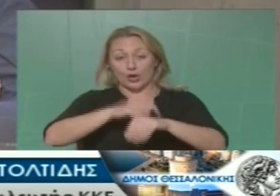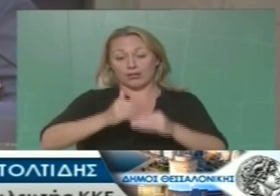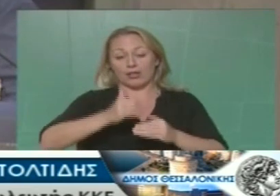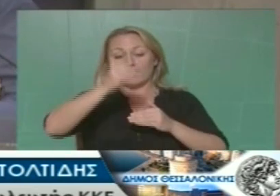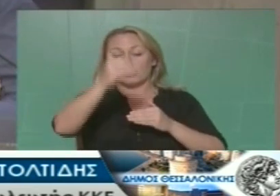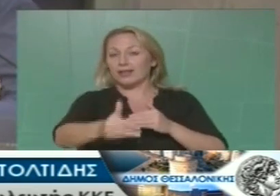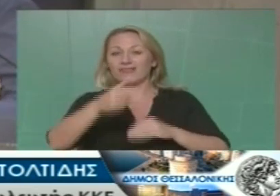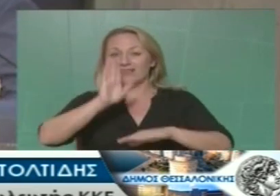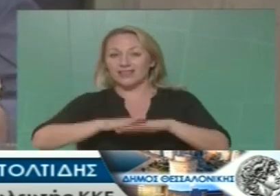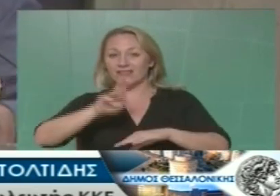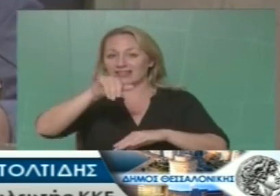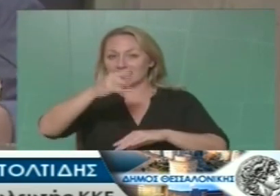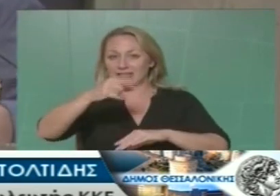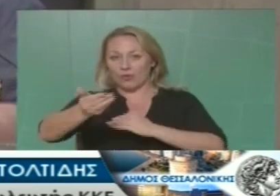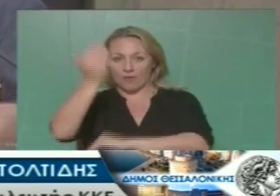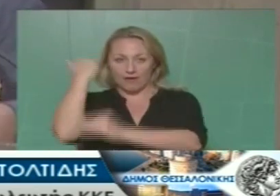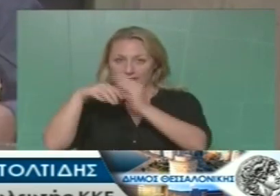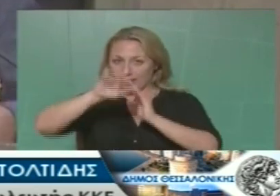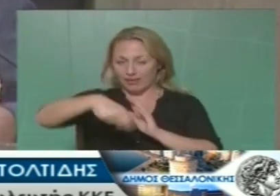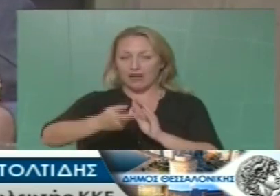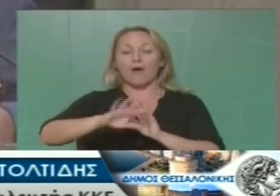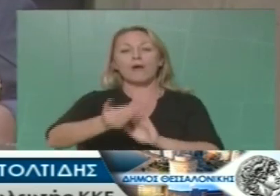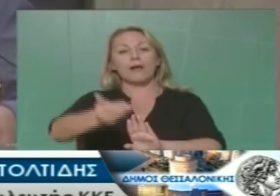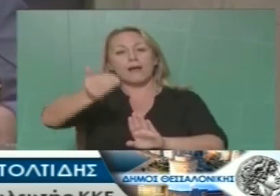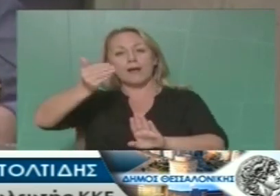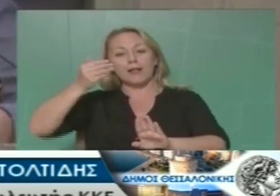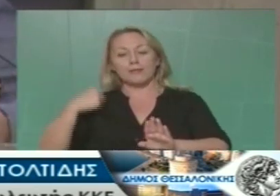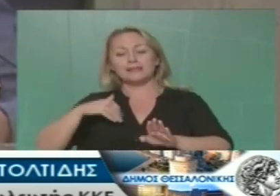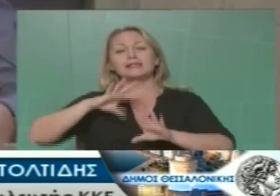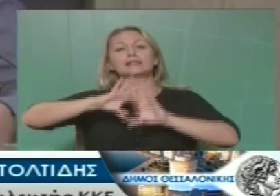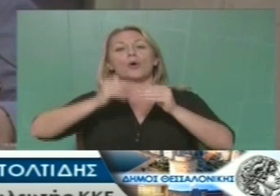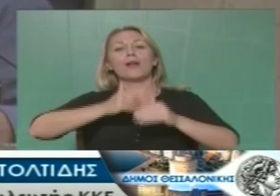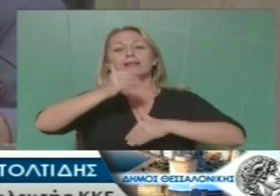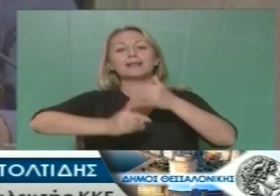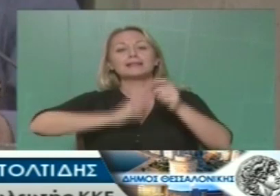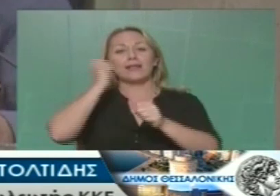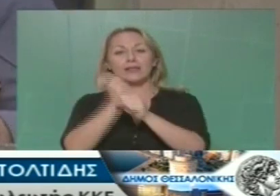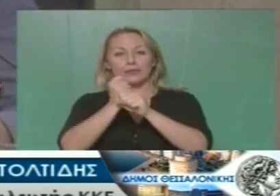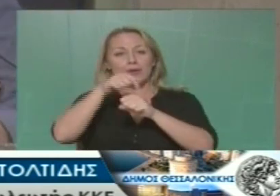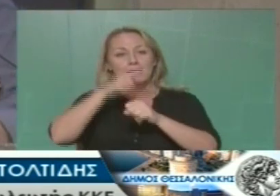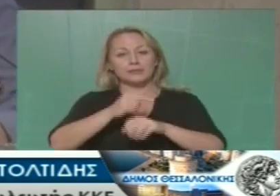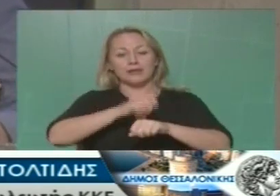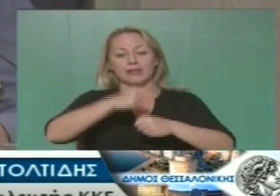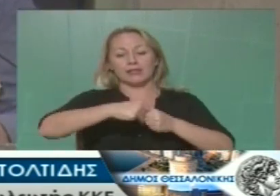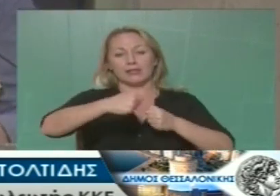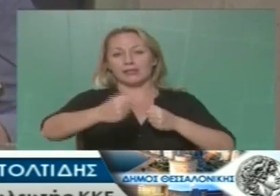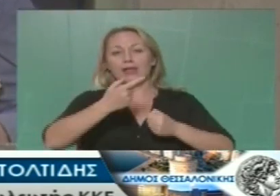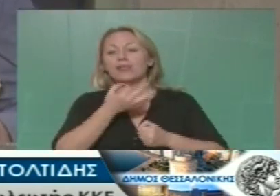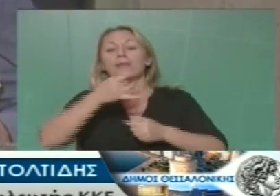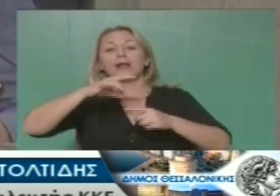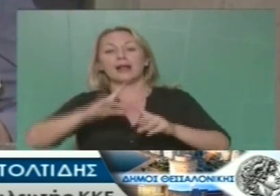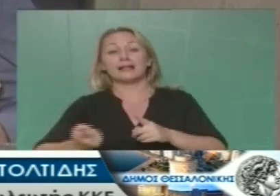στα αρχαία της Βενιζέλου καθυστερήσεις υπήρξαν σε όλα τα στάδια του έργου αλλά κανείς δεν μιλάει για αυτό ο τρόπος κατασκευής του έργου